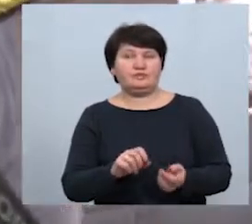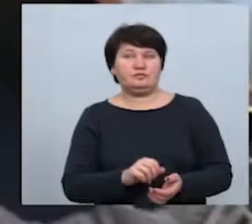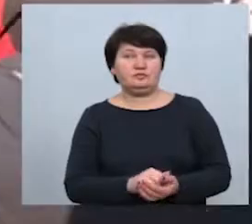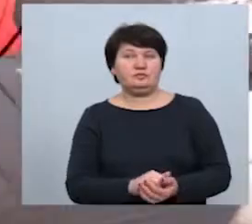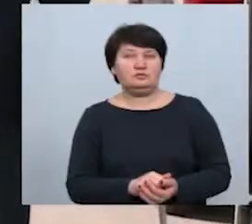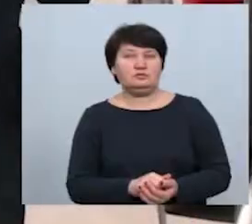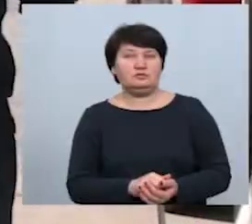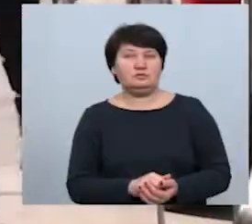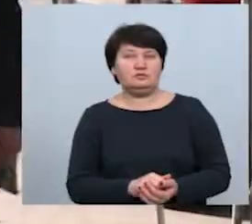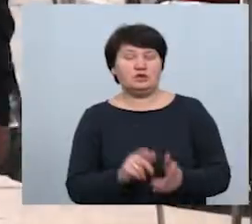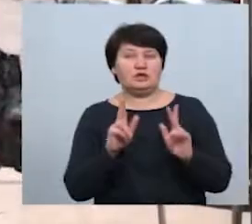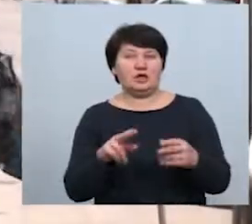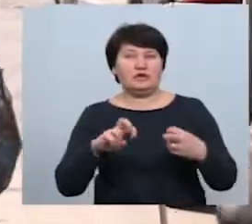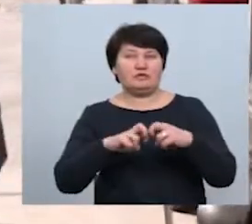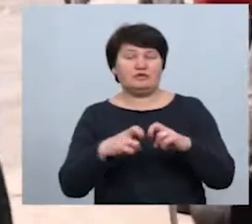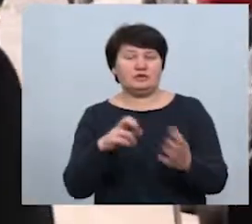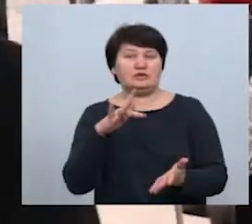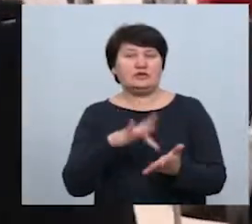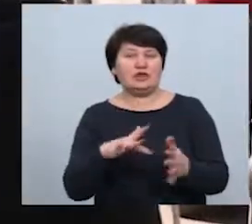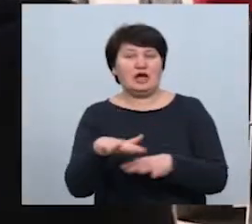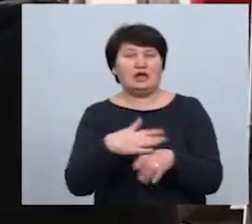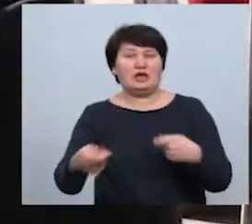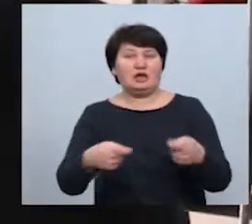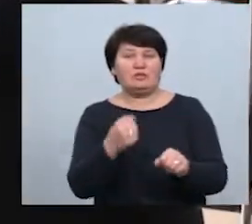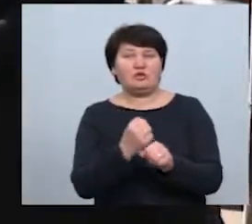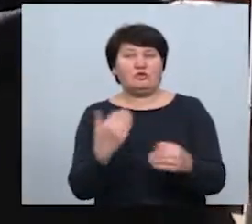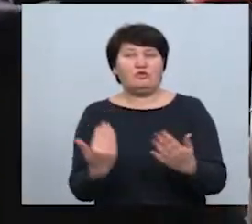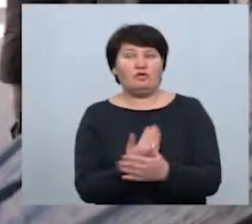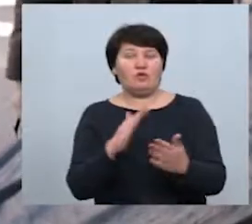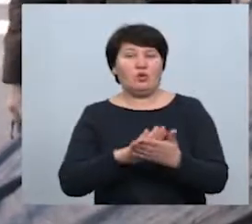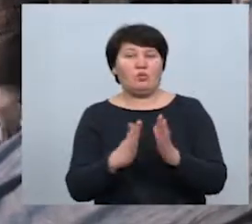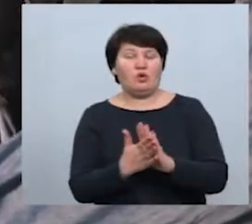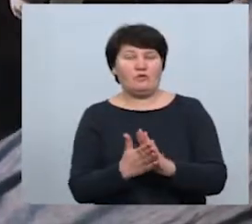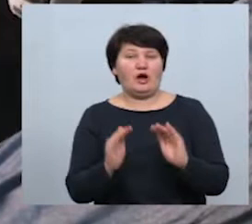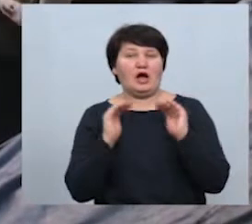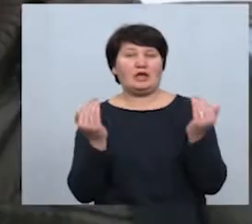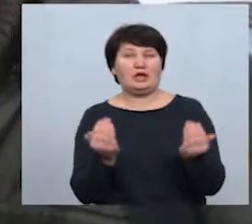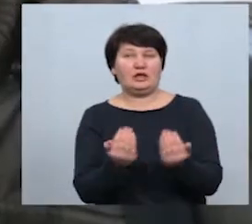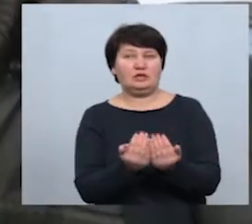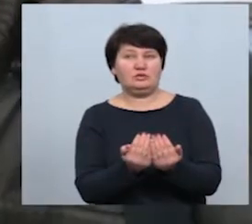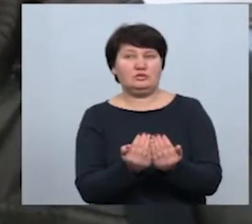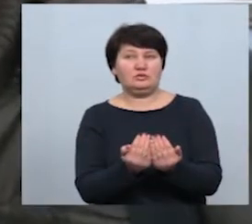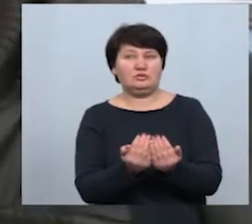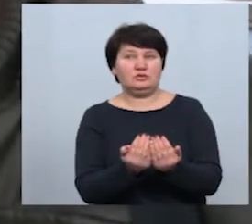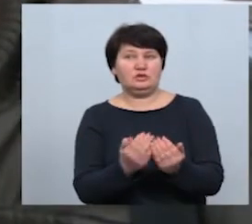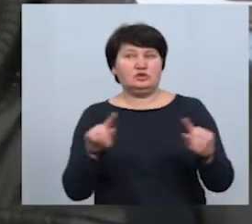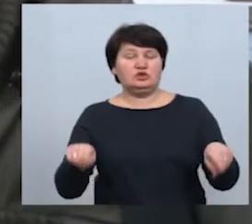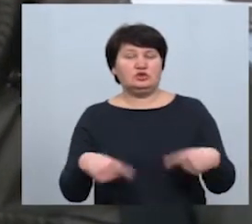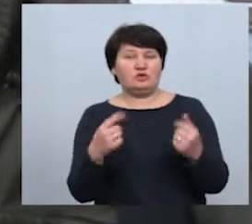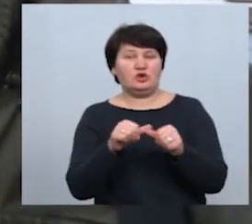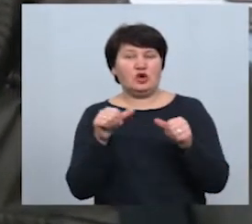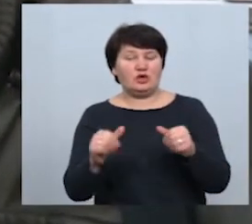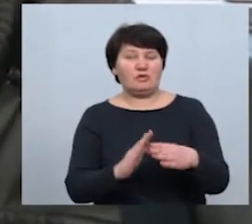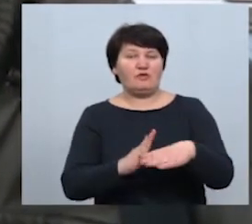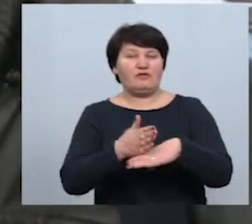Як Івано-Франківський центральний ринок працює в нових умовах карантину. Створено окремий вхід-вихід.